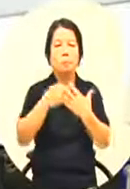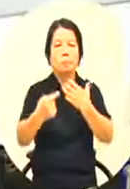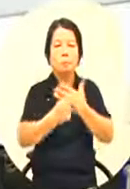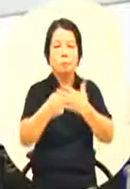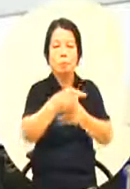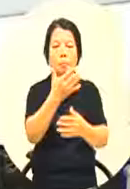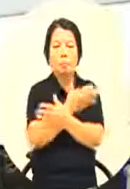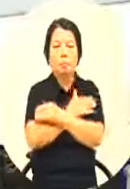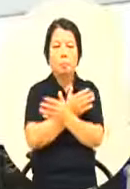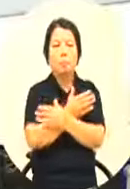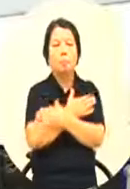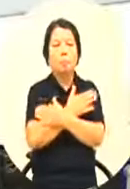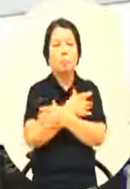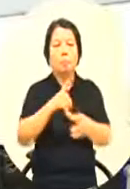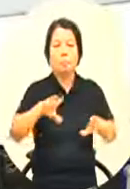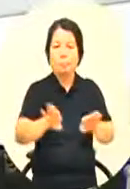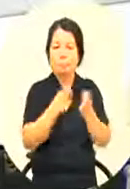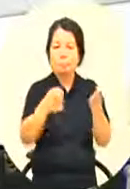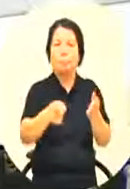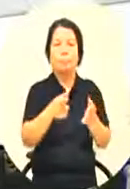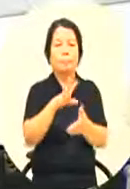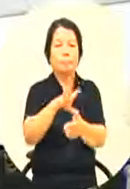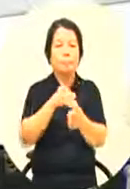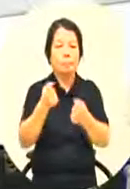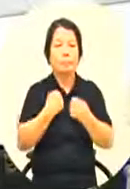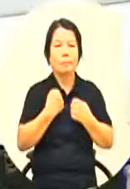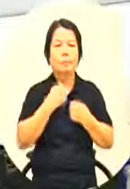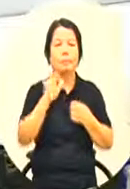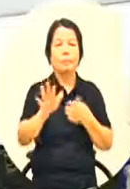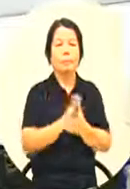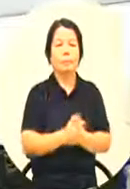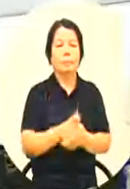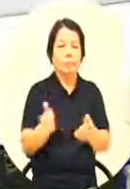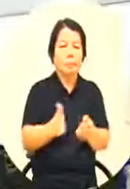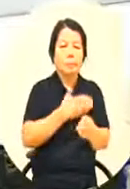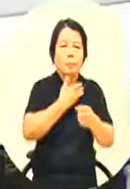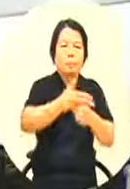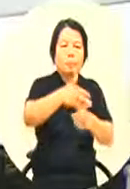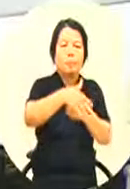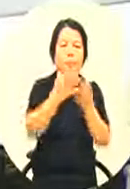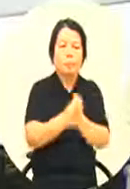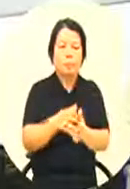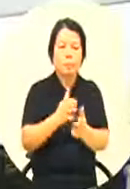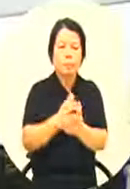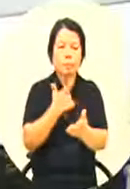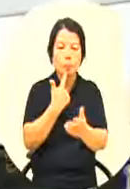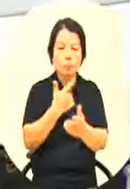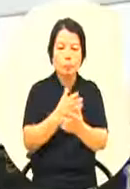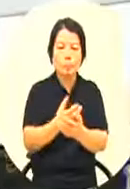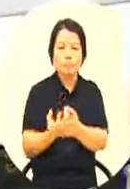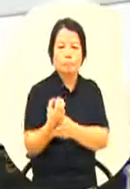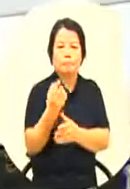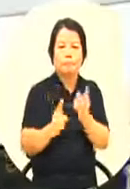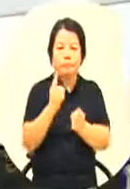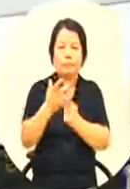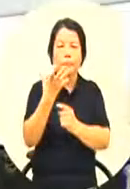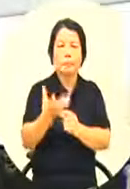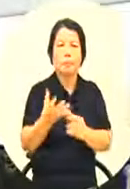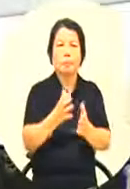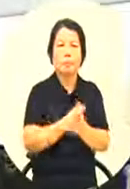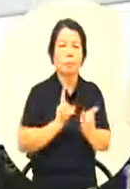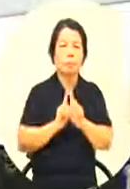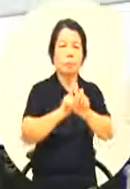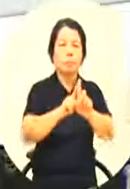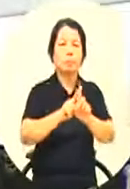开始在练习了那我们参与了这个桌球的项目比较深入我们之前陪着孩子们